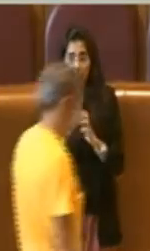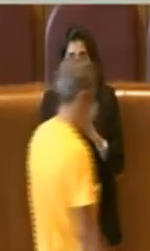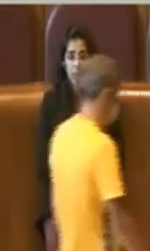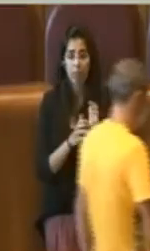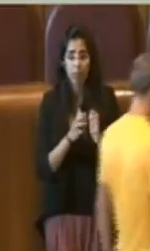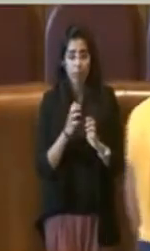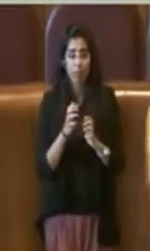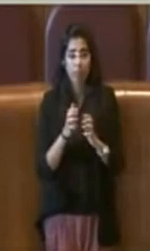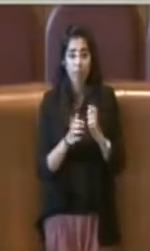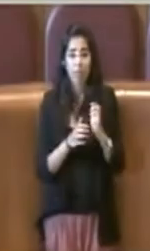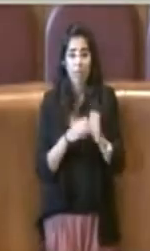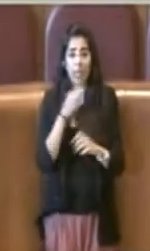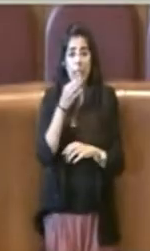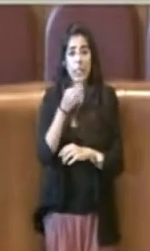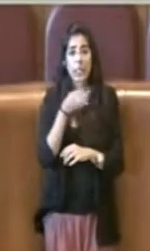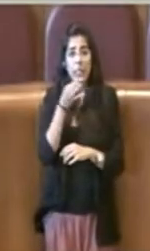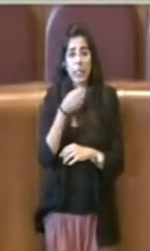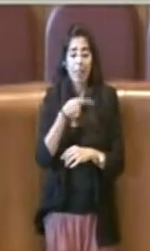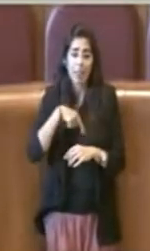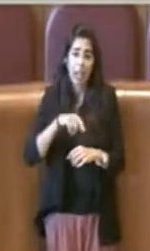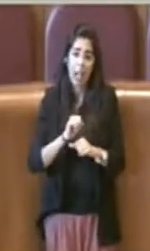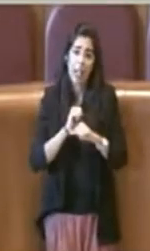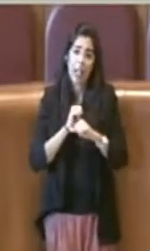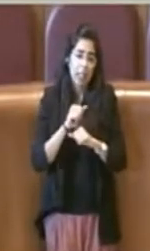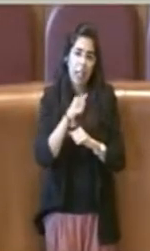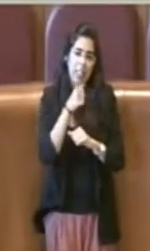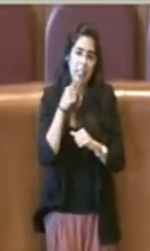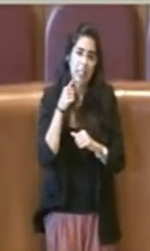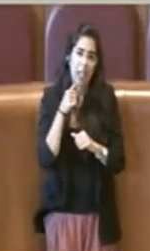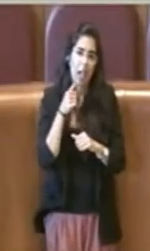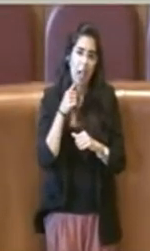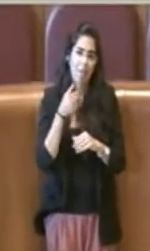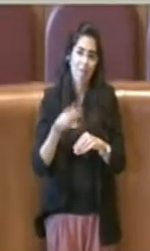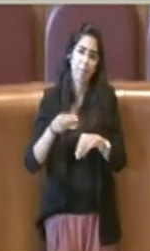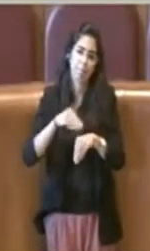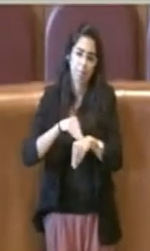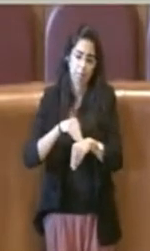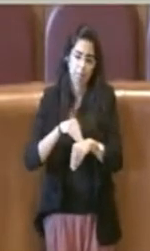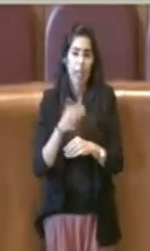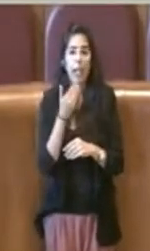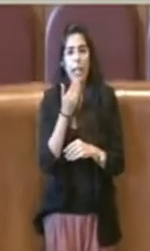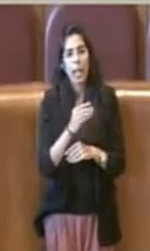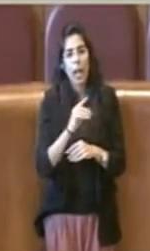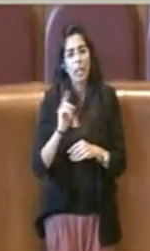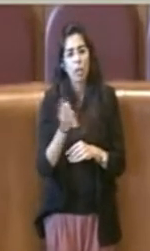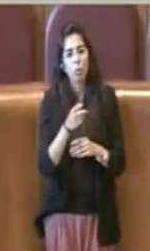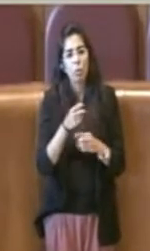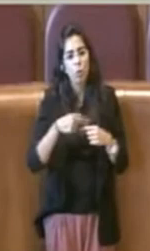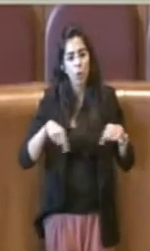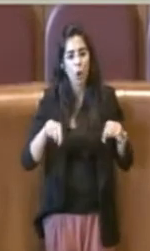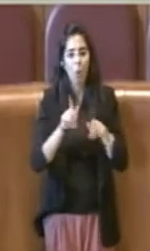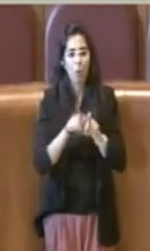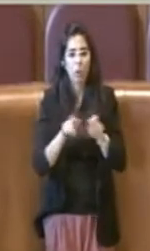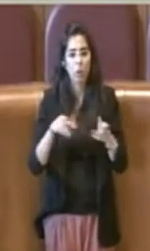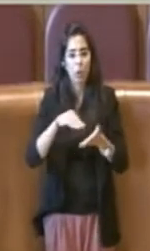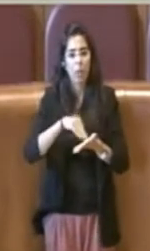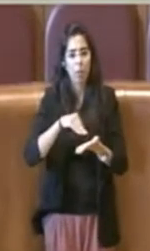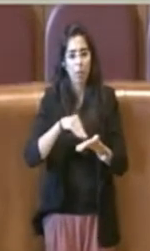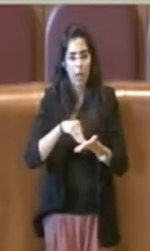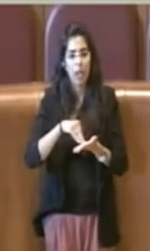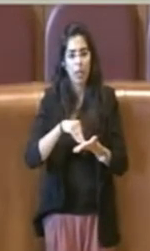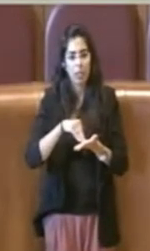riteniamo che sia utile e funzionale e ringrazio tutta la commissione che ha